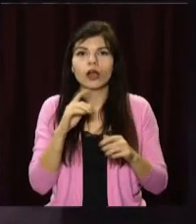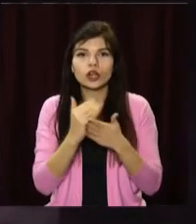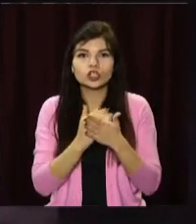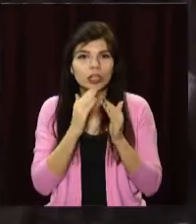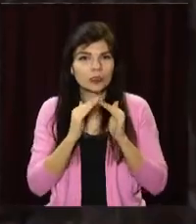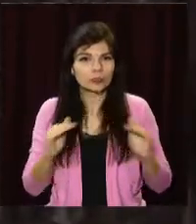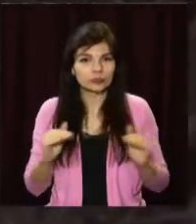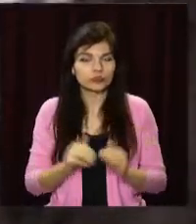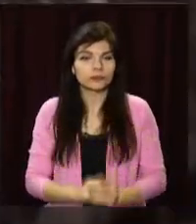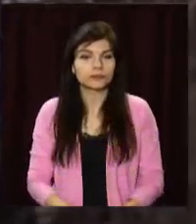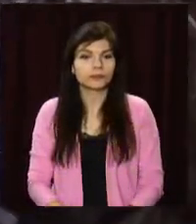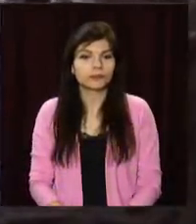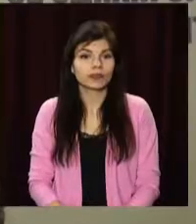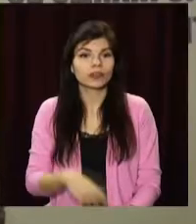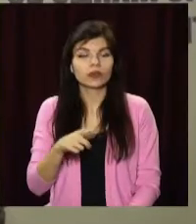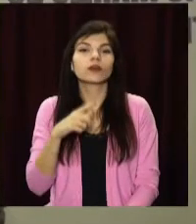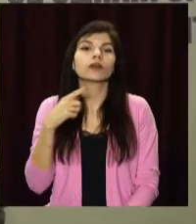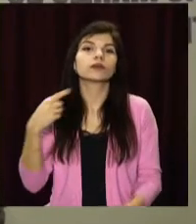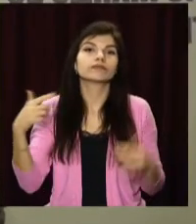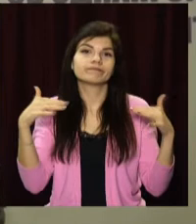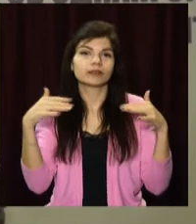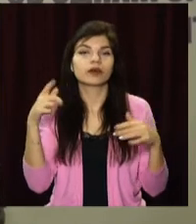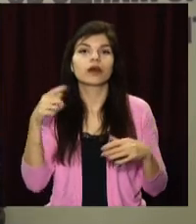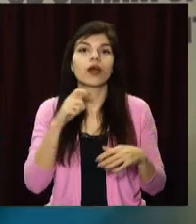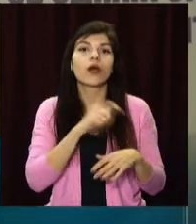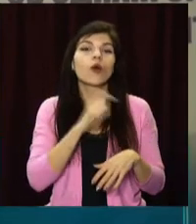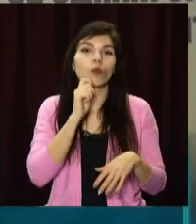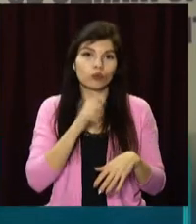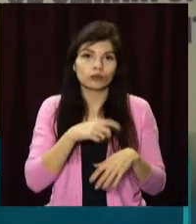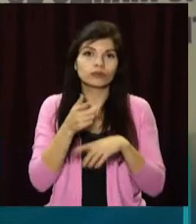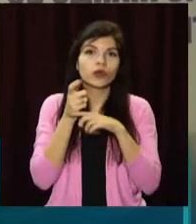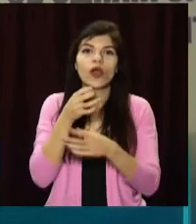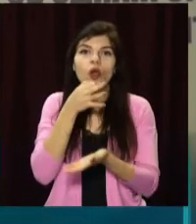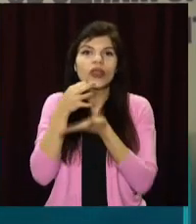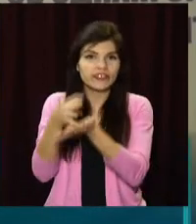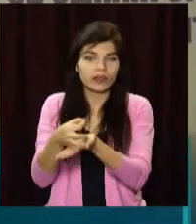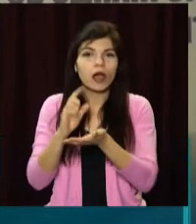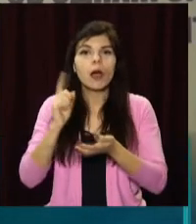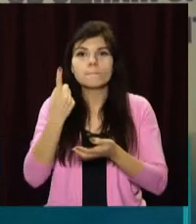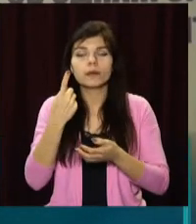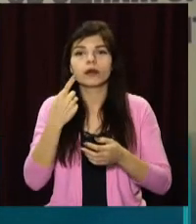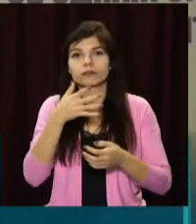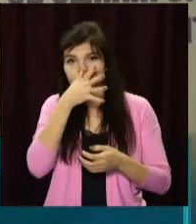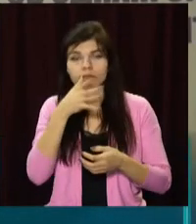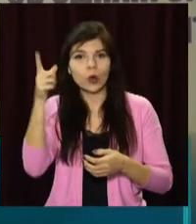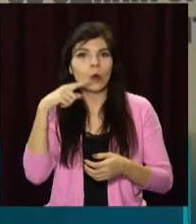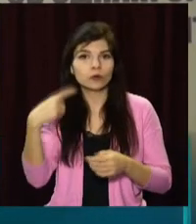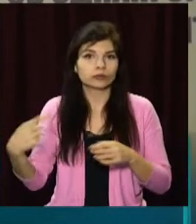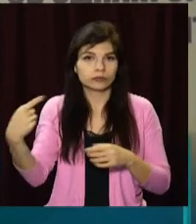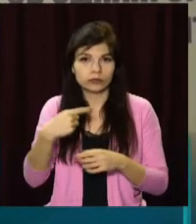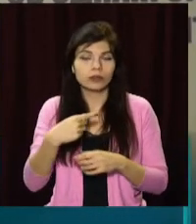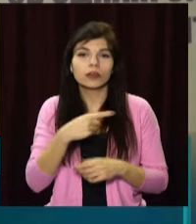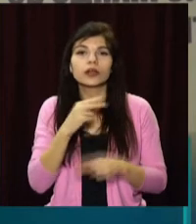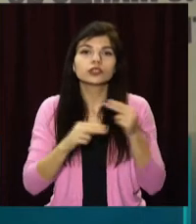порушував режим тиші. На обстріли збройних формувань Російської Федерації українські воїни відкривали вогонь у відповідь.